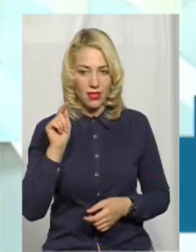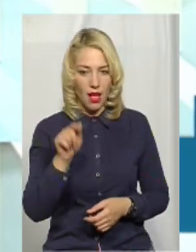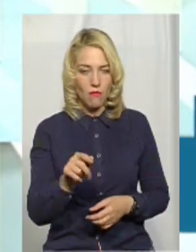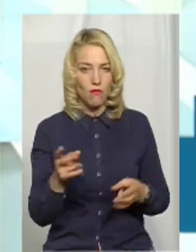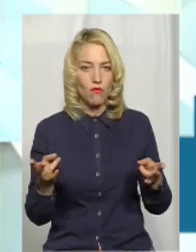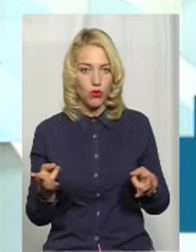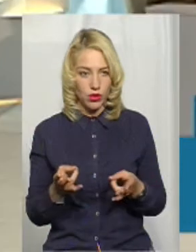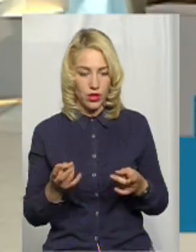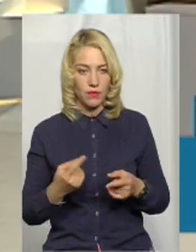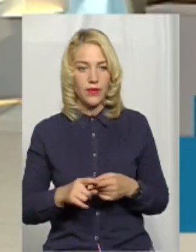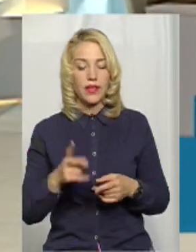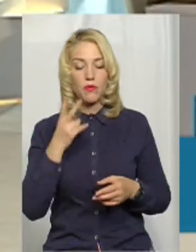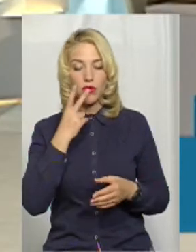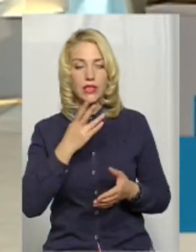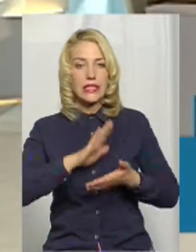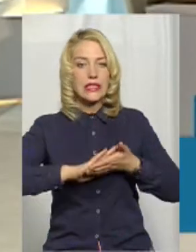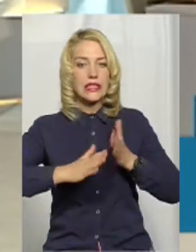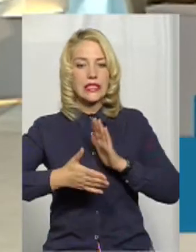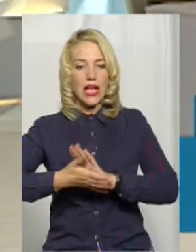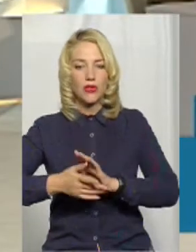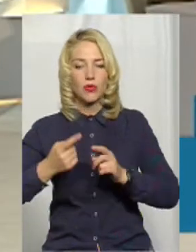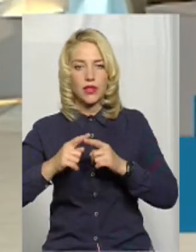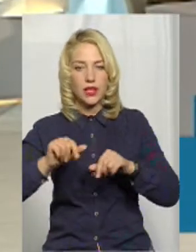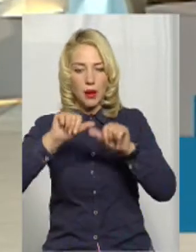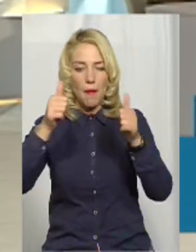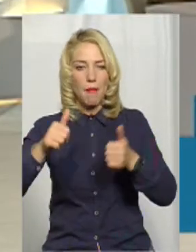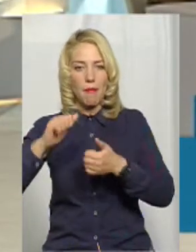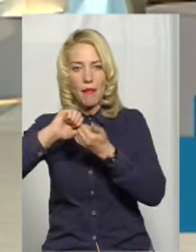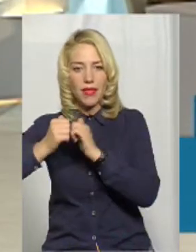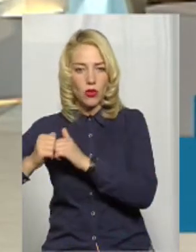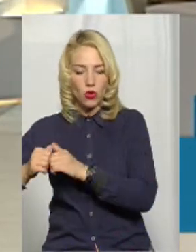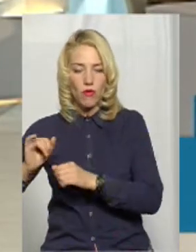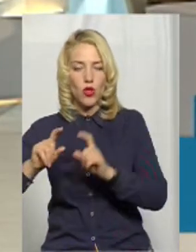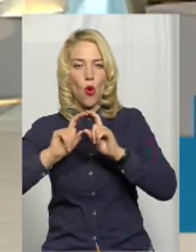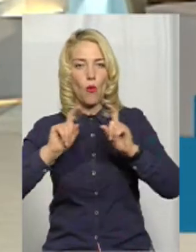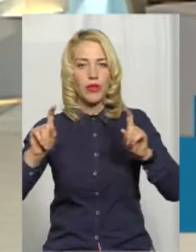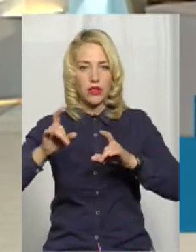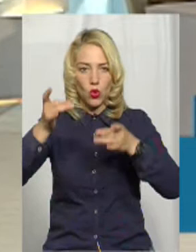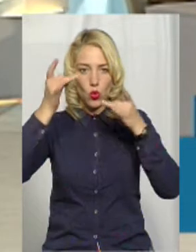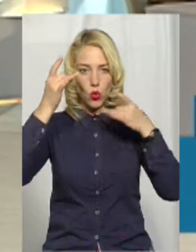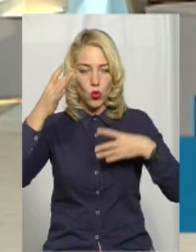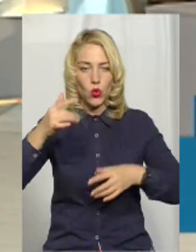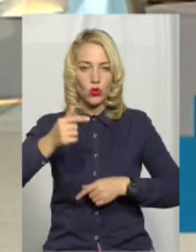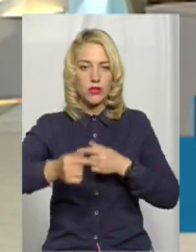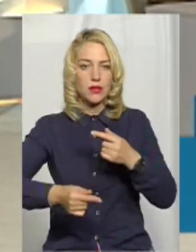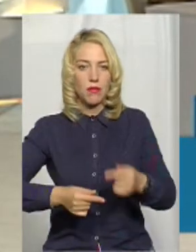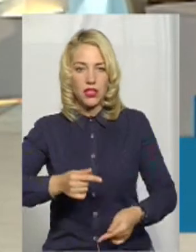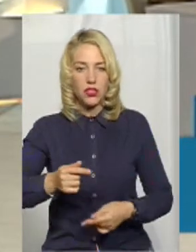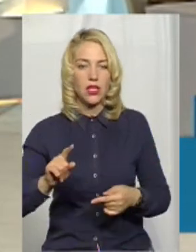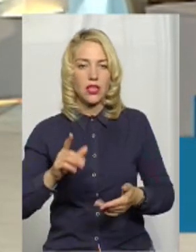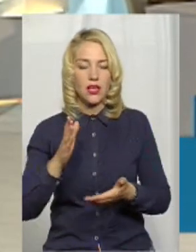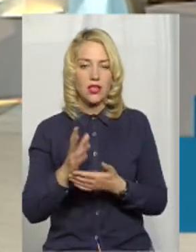повинен дивитися за станом тих пам'яток та об'єктів культурної спадщини, які на цій